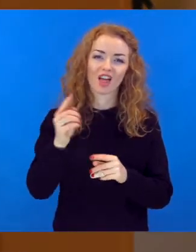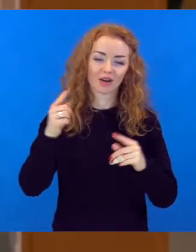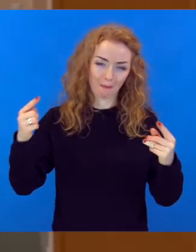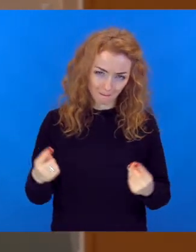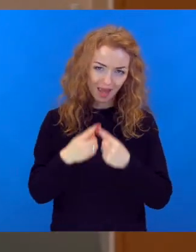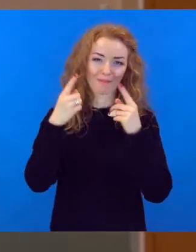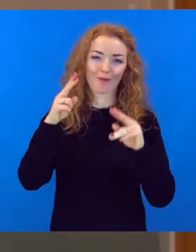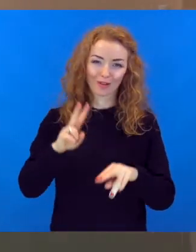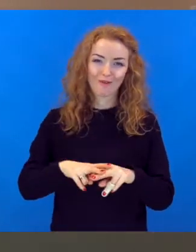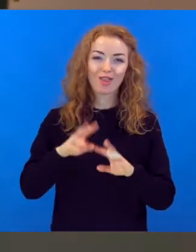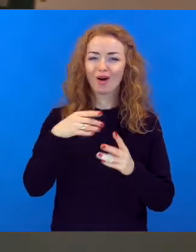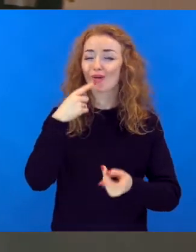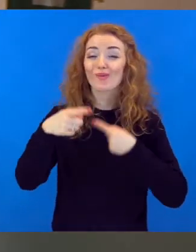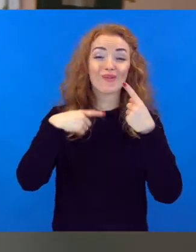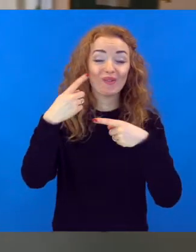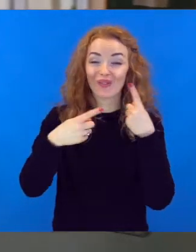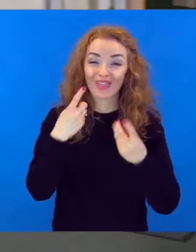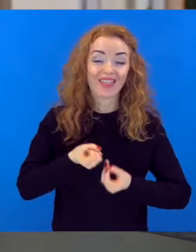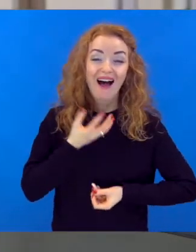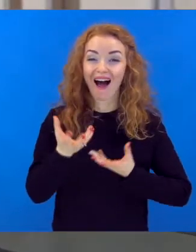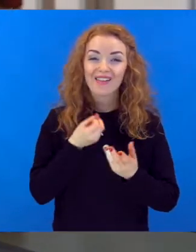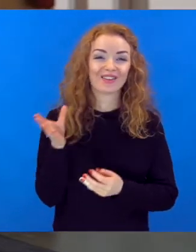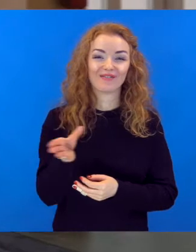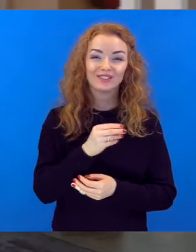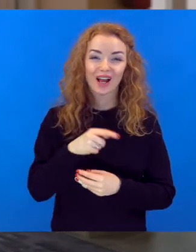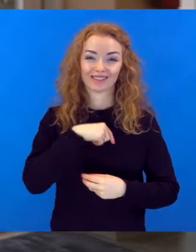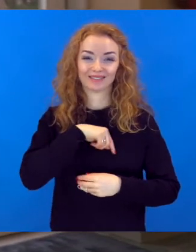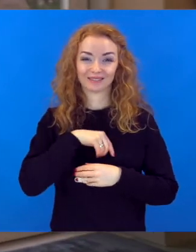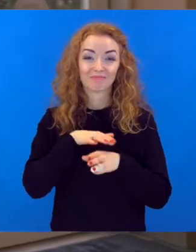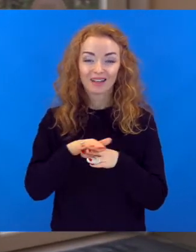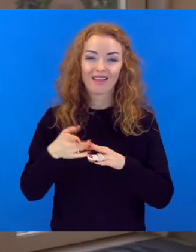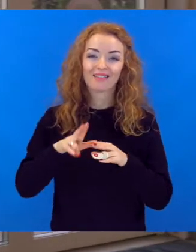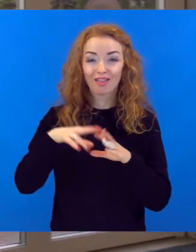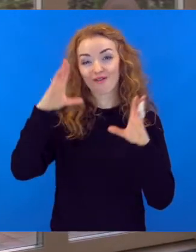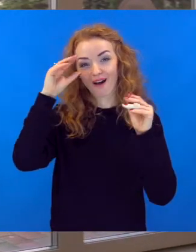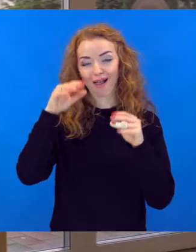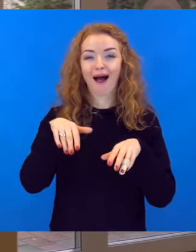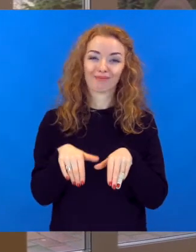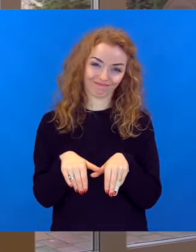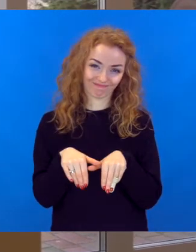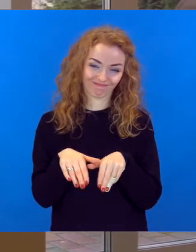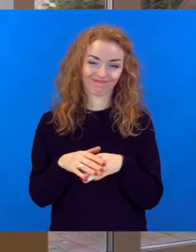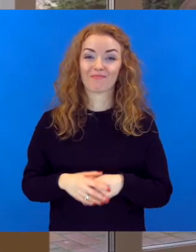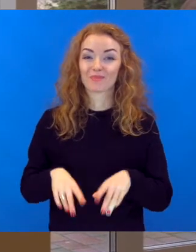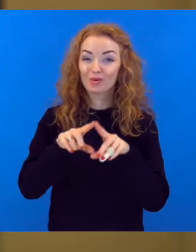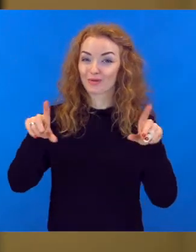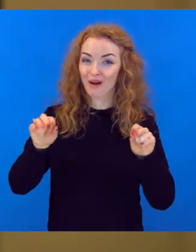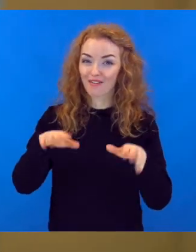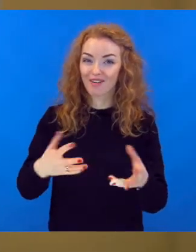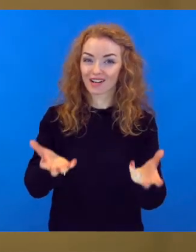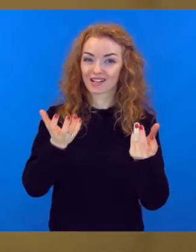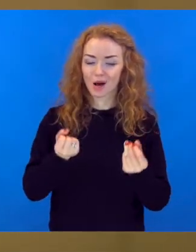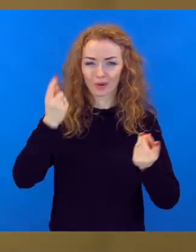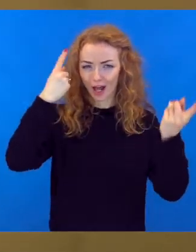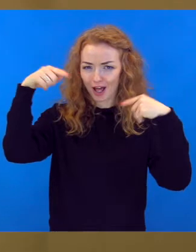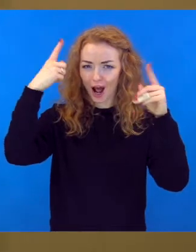īstā vieta, kur tu vari izrunāties, izrunāt visu, kas tev ir, lai vakarā gribētu tos paklusēt. Ko skolā var iegūt,